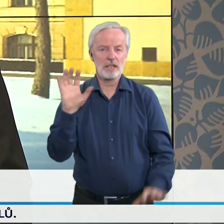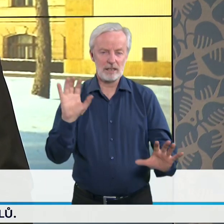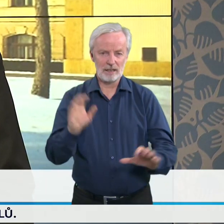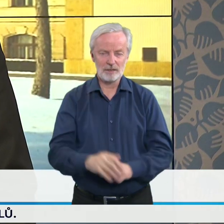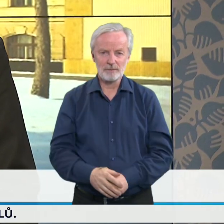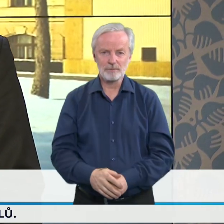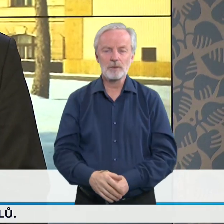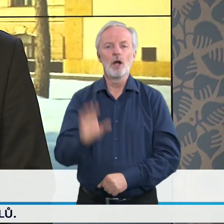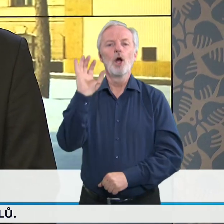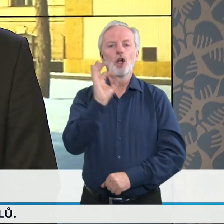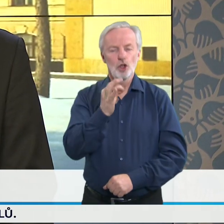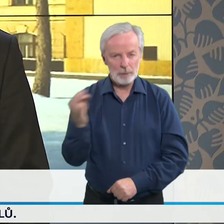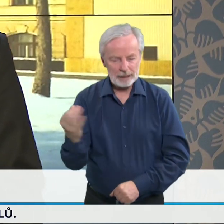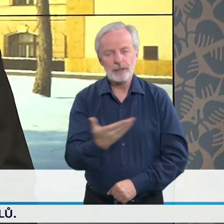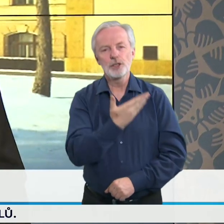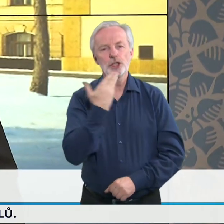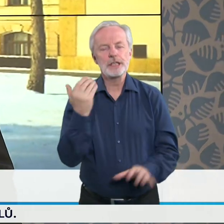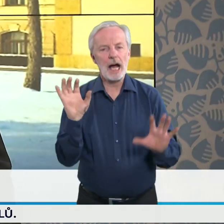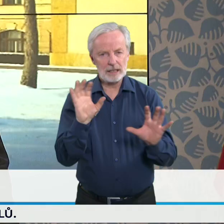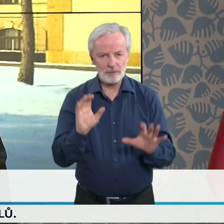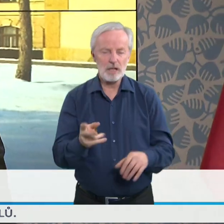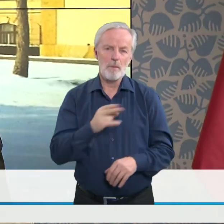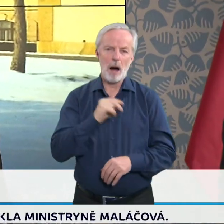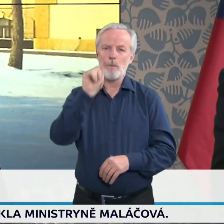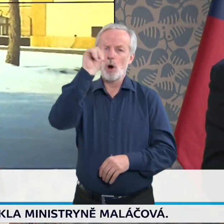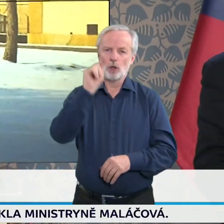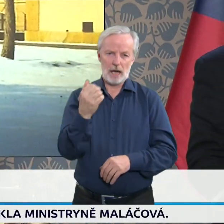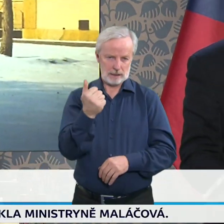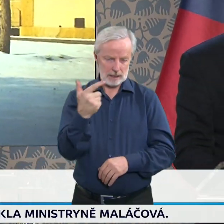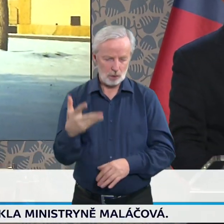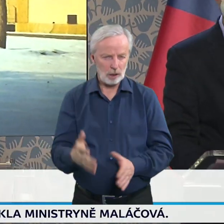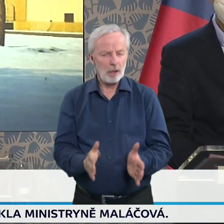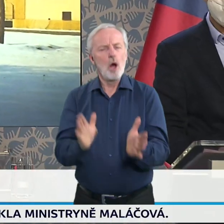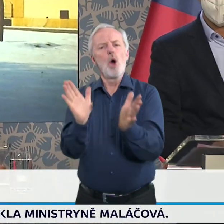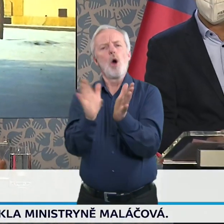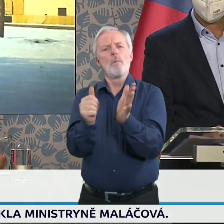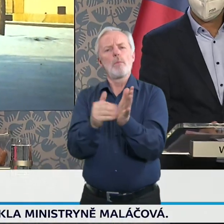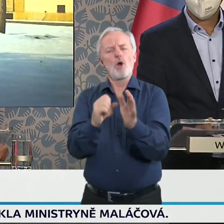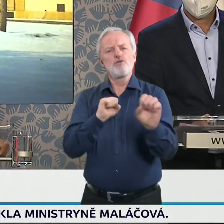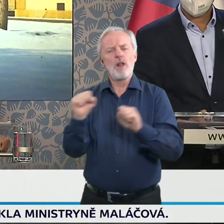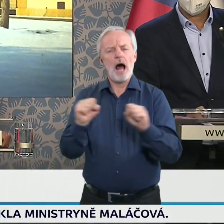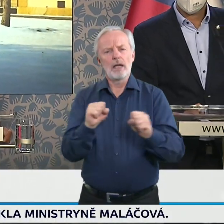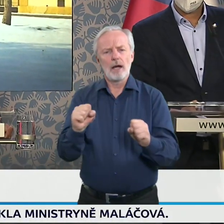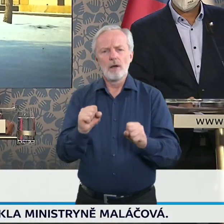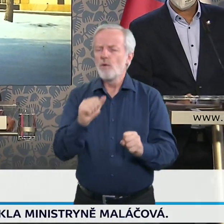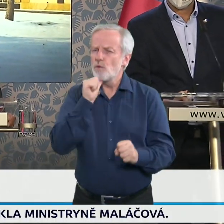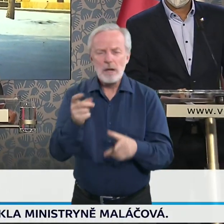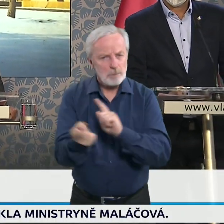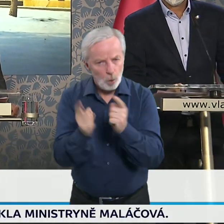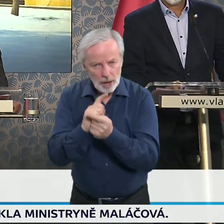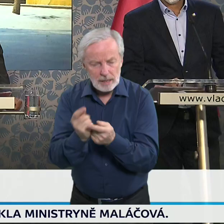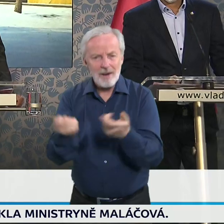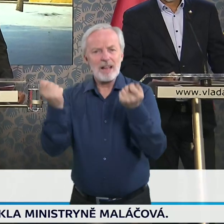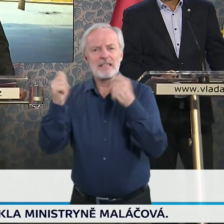televize, dobrý den. Já bych měla několik dotazů. Jednak důvod, proč vláda nakonec dneska neprojednávala závěry uhelné komise. Jestli bych mohla